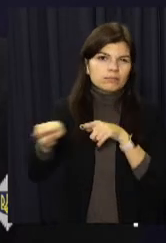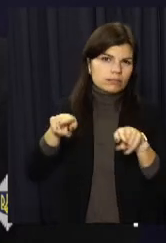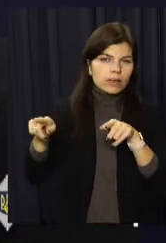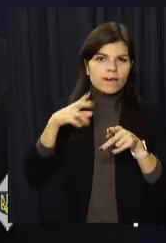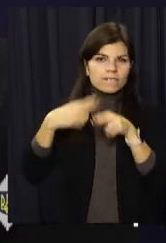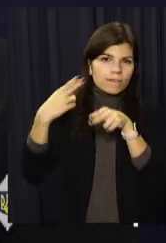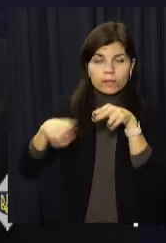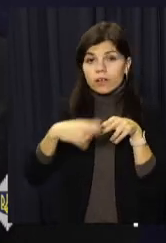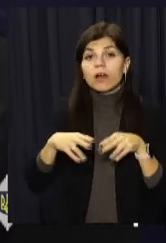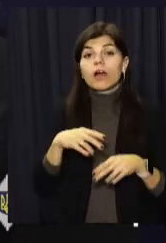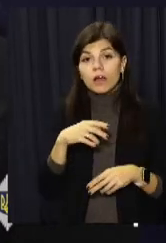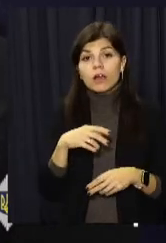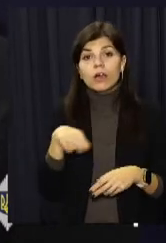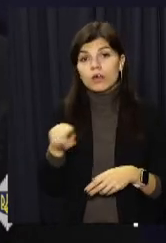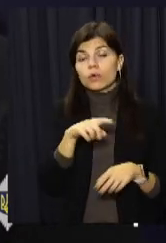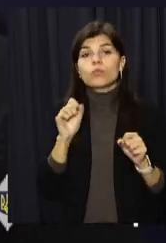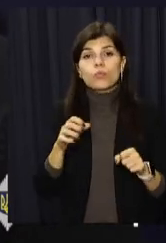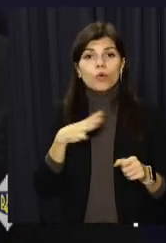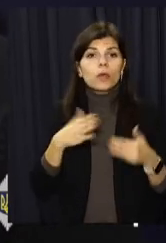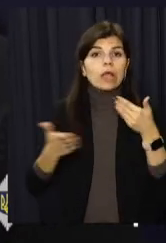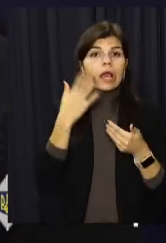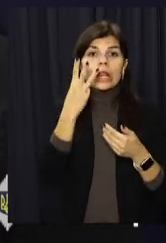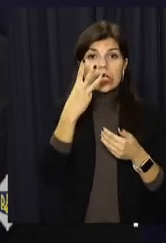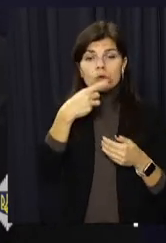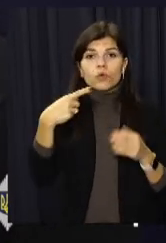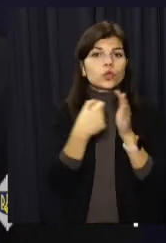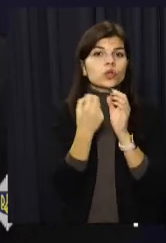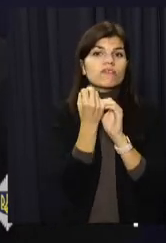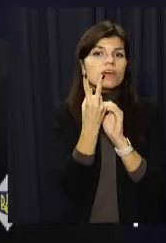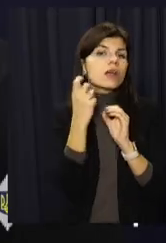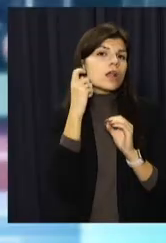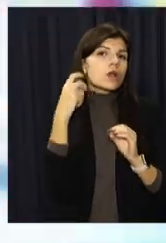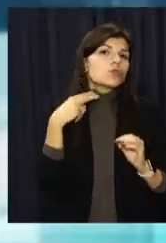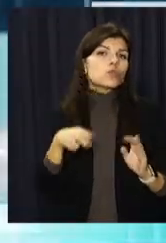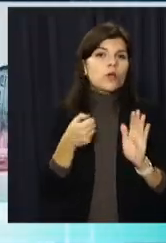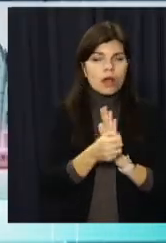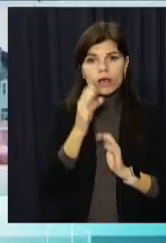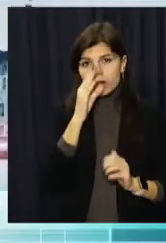злоумисника може загрожувати від трьох до 12 років позбавлення волі.